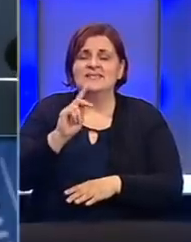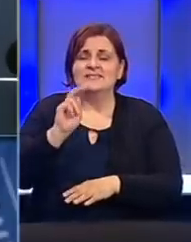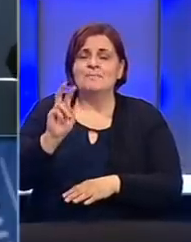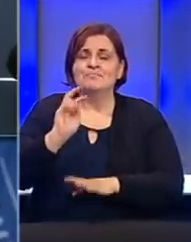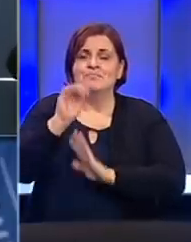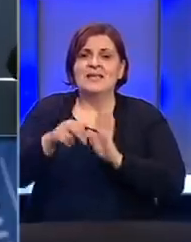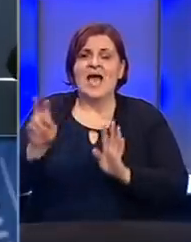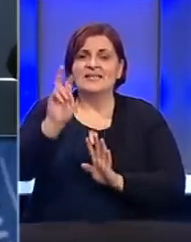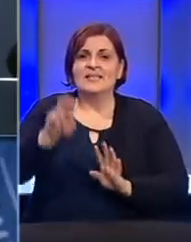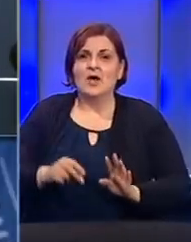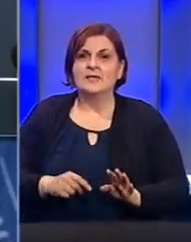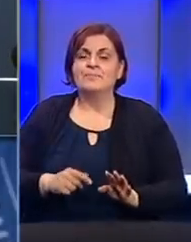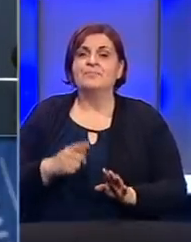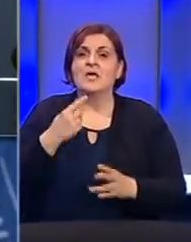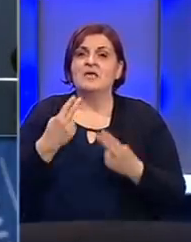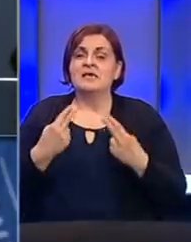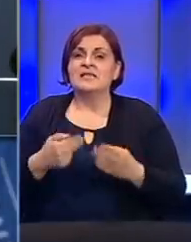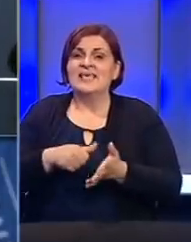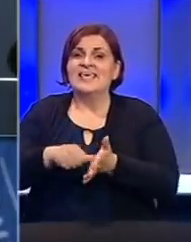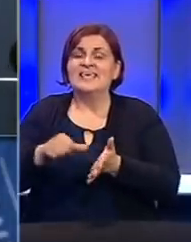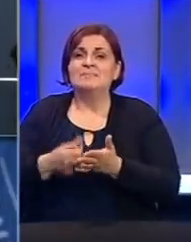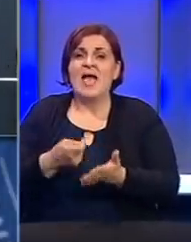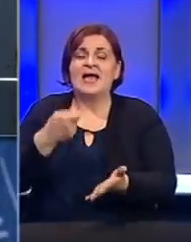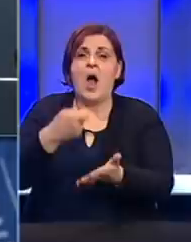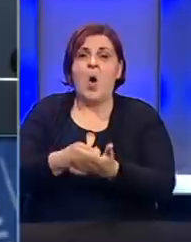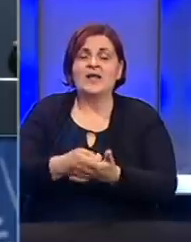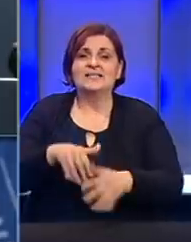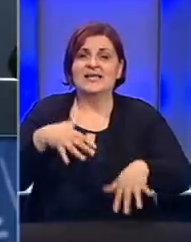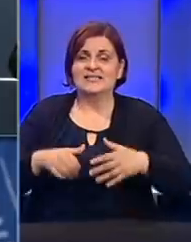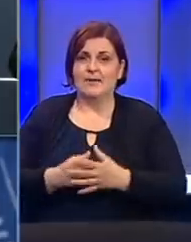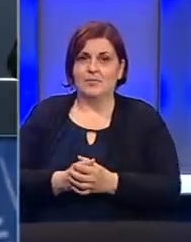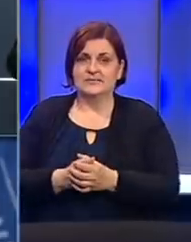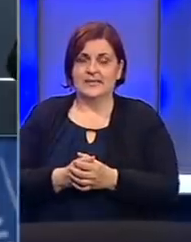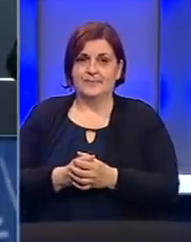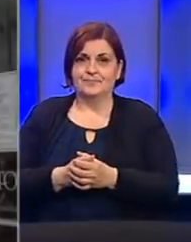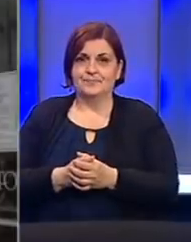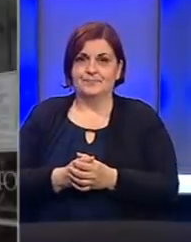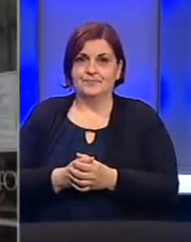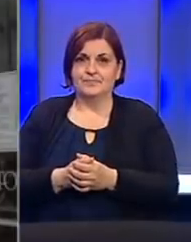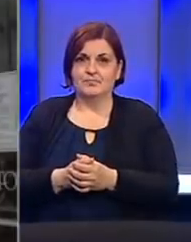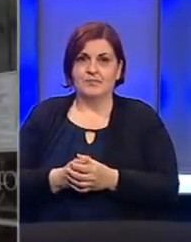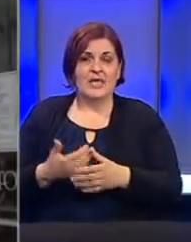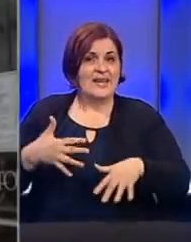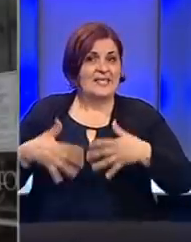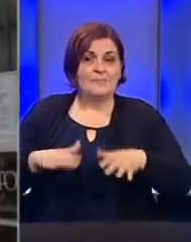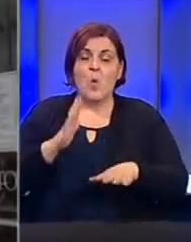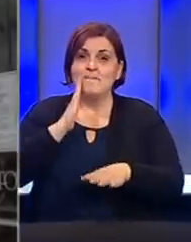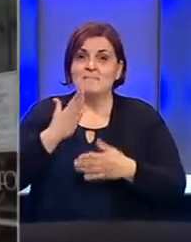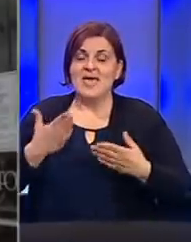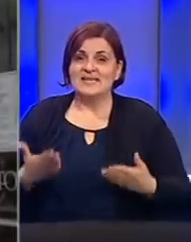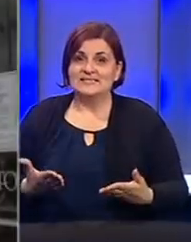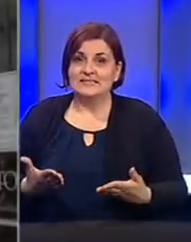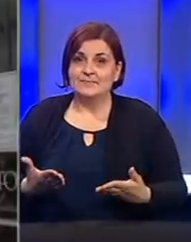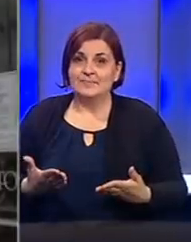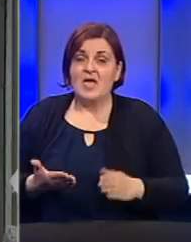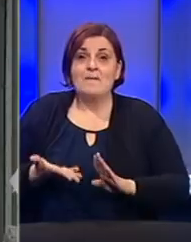11,9 milijardi dolara je isplaćeno kao naknade za neuposlenost. Neuposlenost u Sjedinjenim američkim